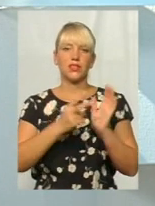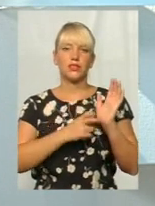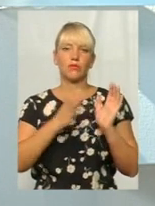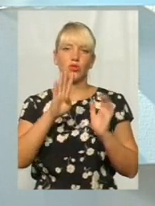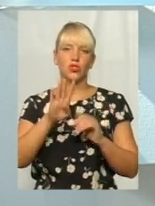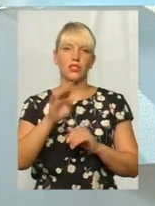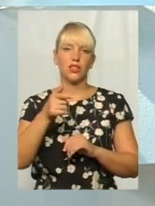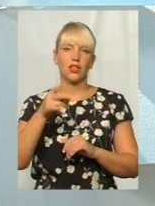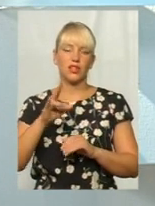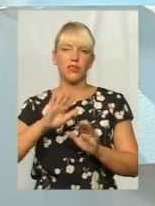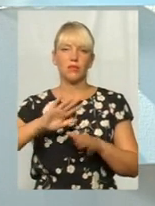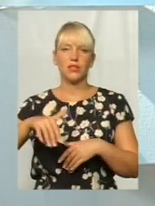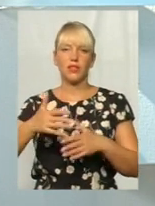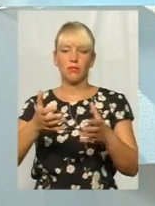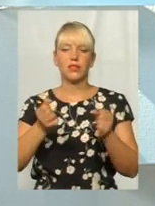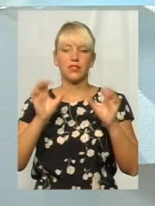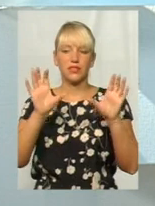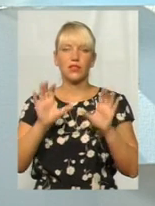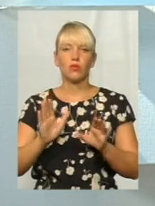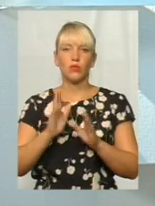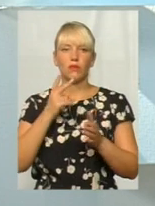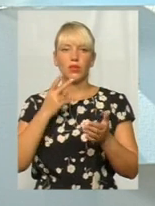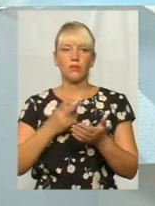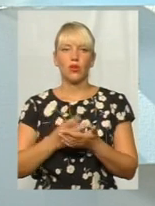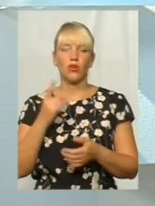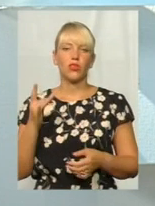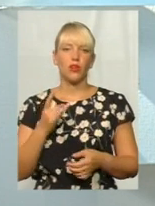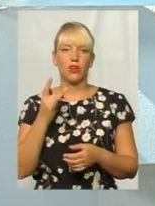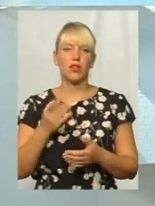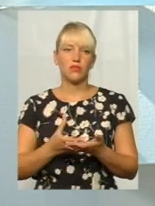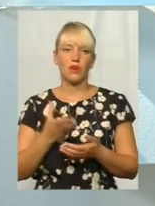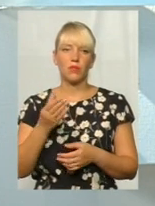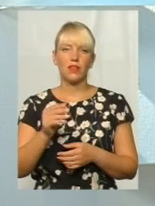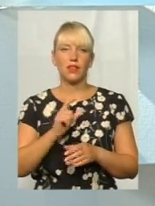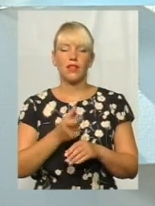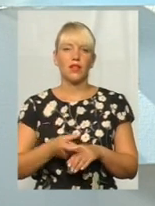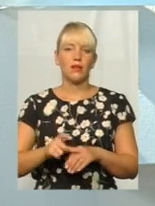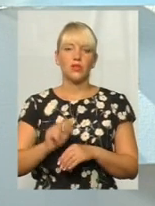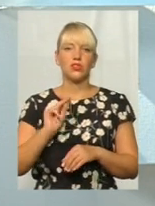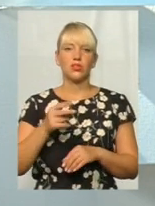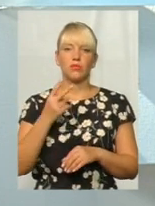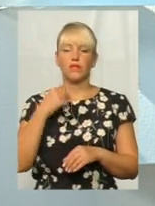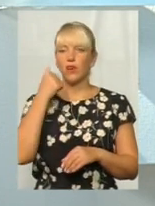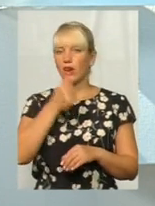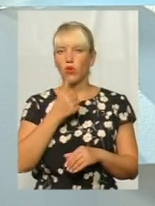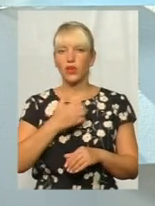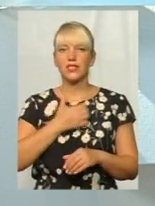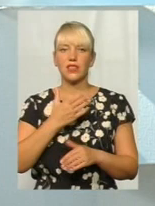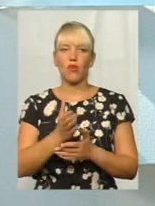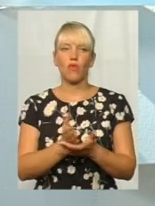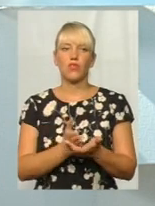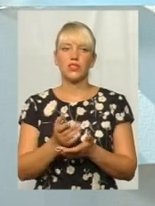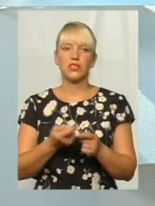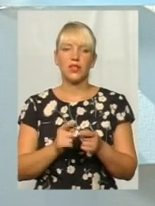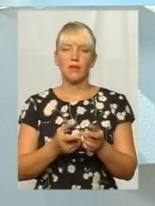Після прийняття закону буде передбачено одноразова сплата не більше, як за 2 роки страхового стажу. І то сплата буде